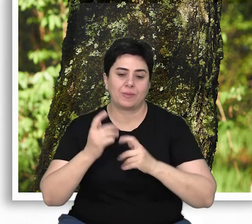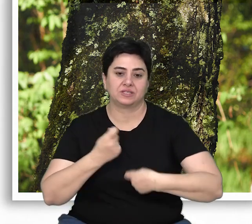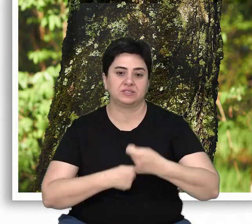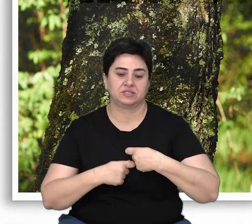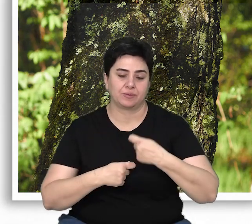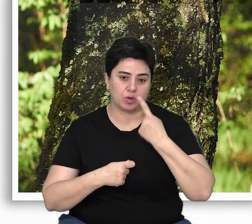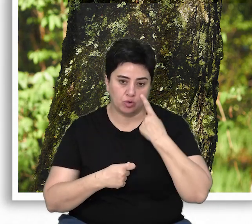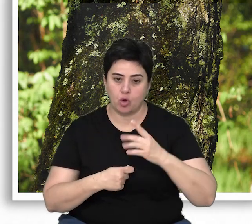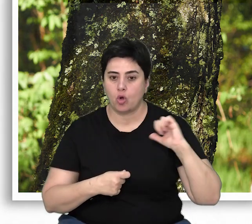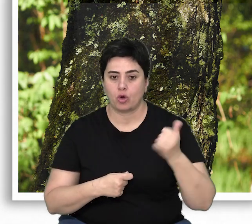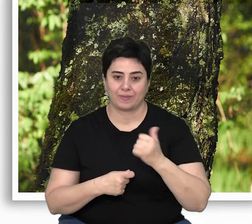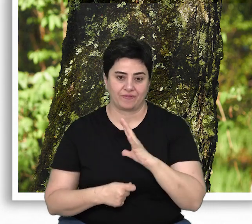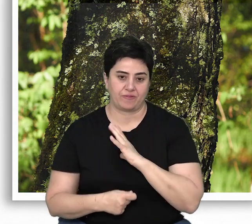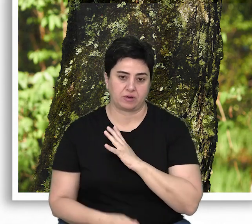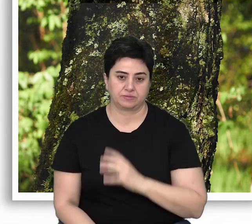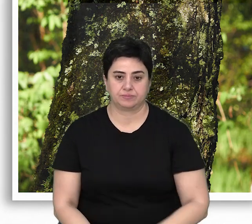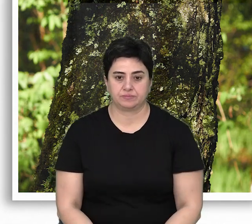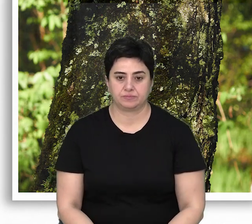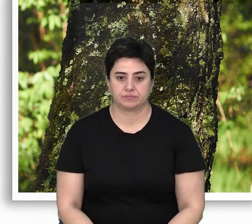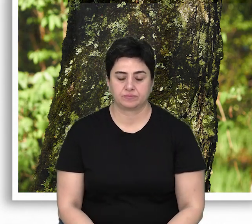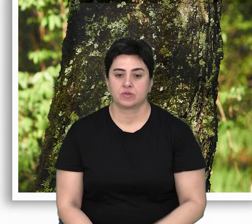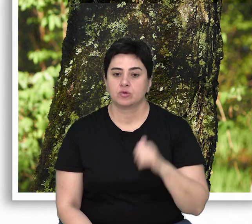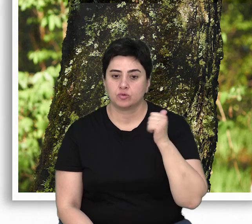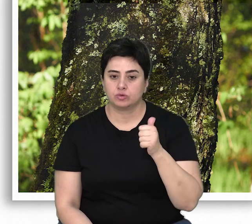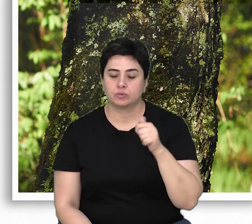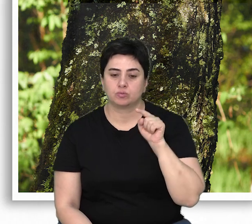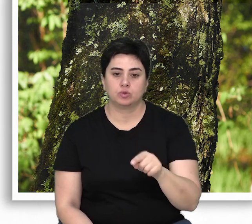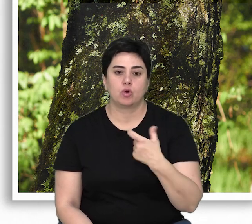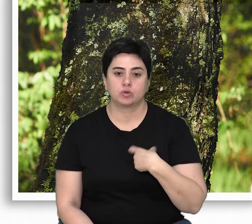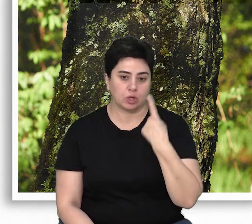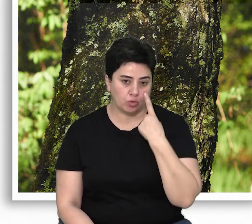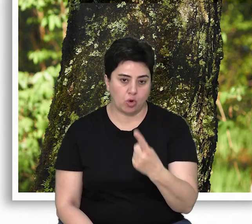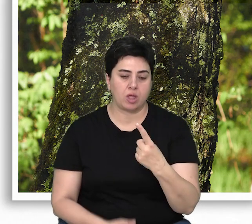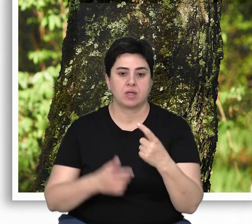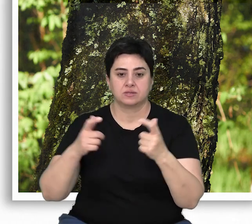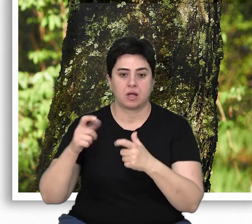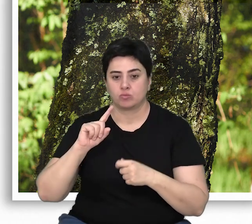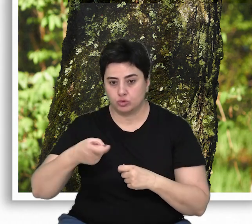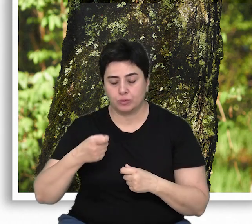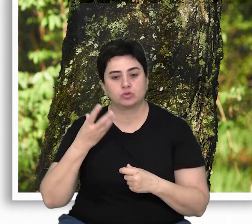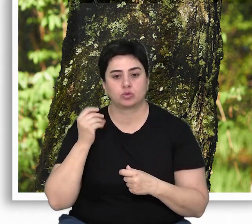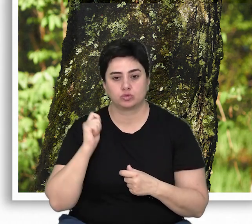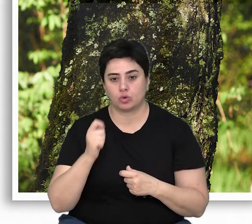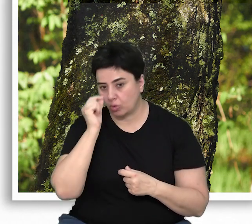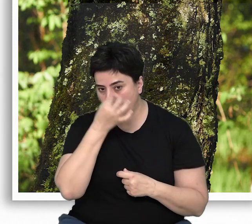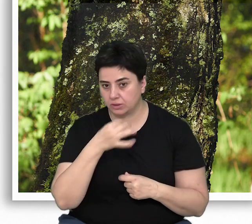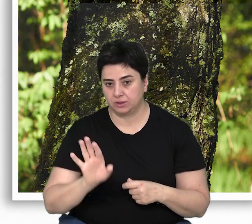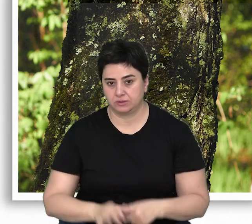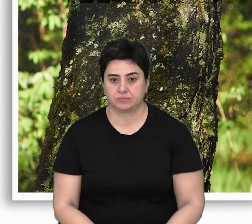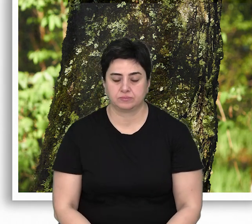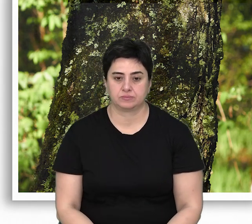orman işletme şefliğindeki en önemli varlık durumundadır. Günümüzde bu özellikle sahalar bulmak ne yazık ki çok